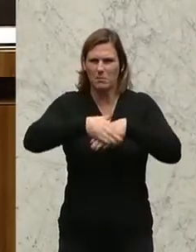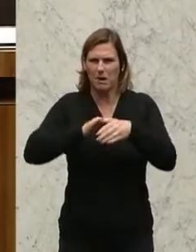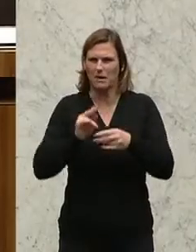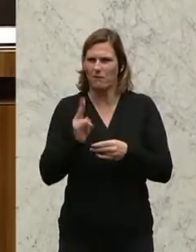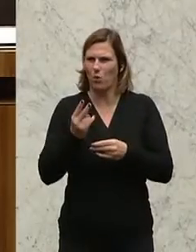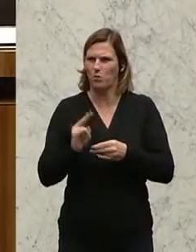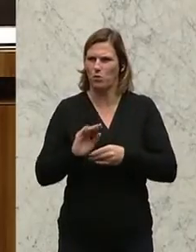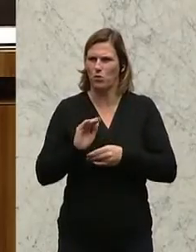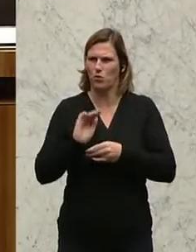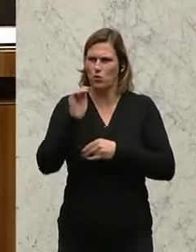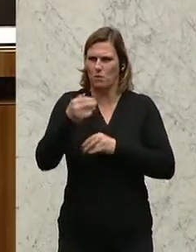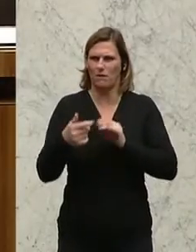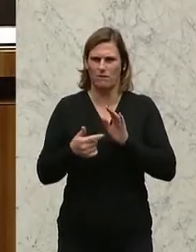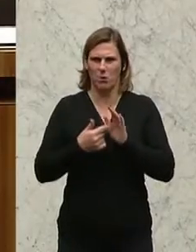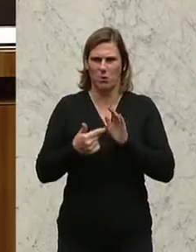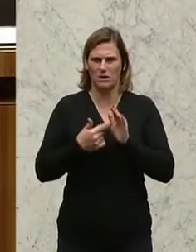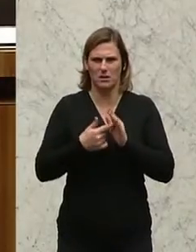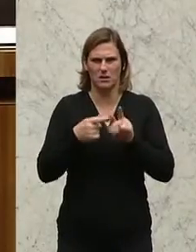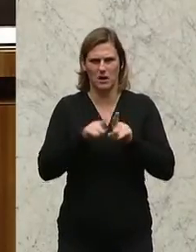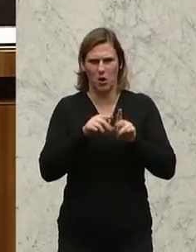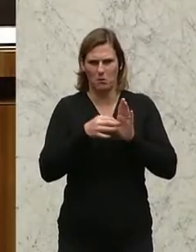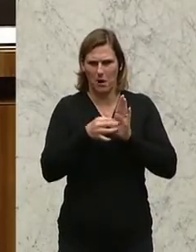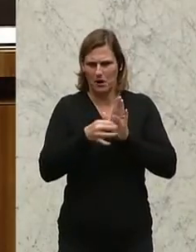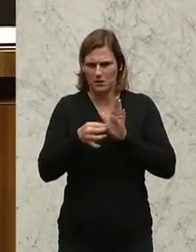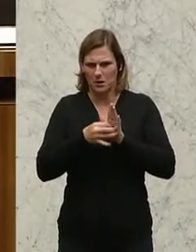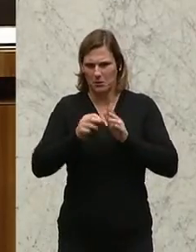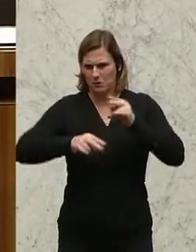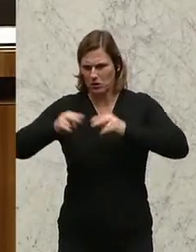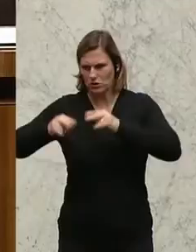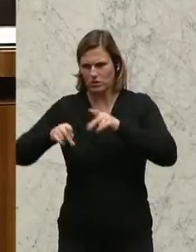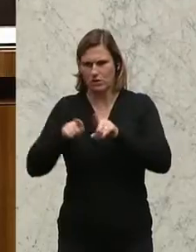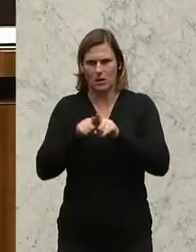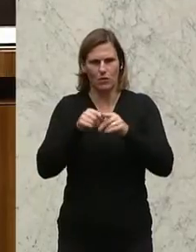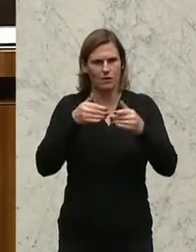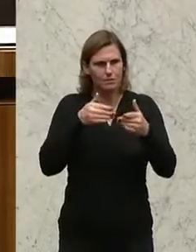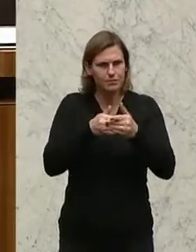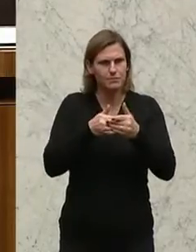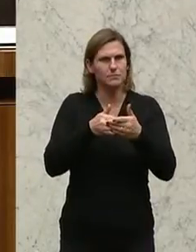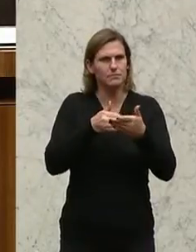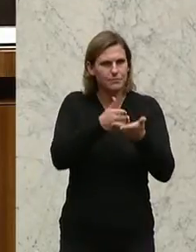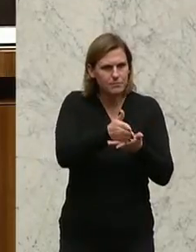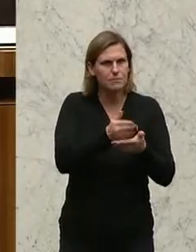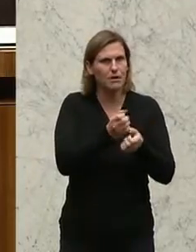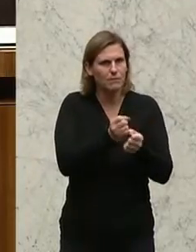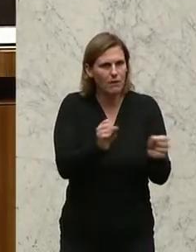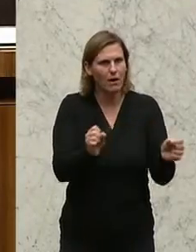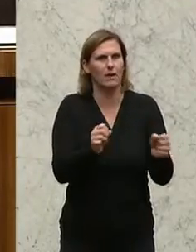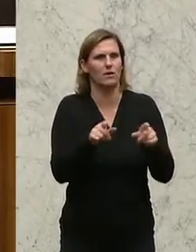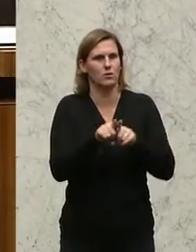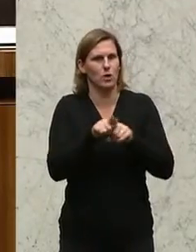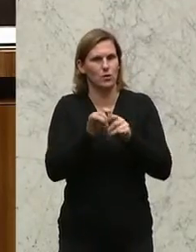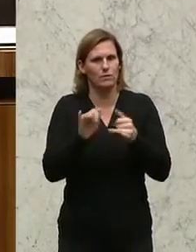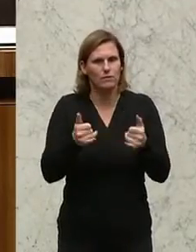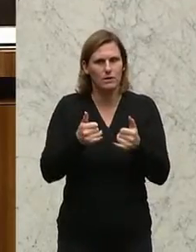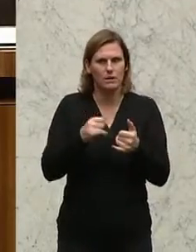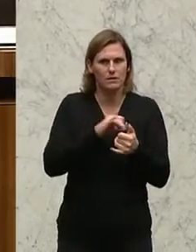auch zwischen den unterschiedlichen Maßnahmen unterscheiden und die richtige wählen, einerseits die Hürden hier zu senken und andererseits natürlich zu schauen, dass es einen Anreiz gibt.